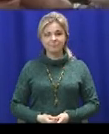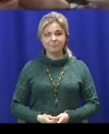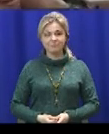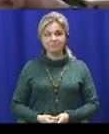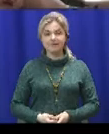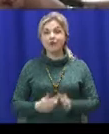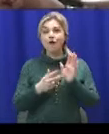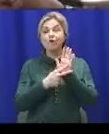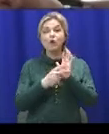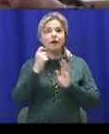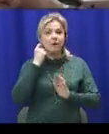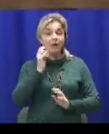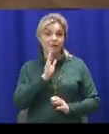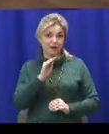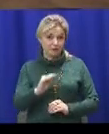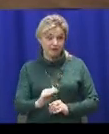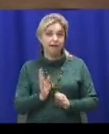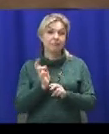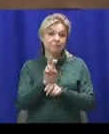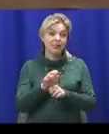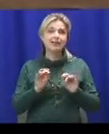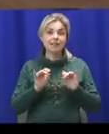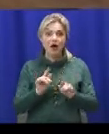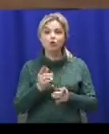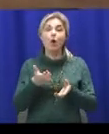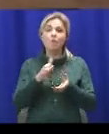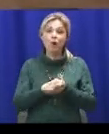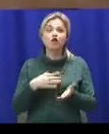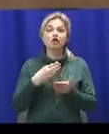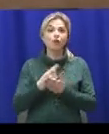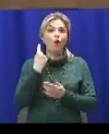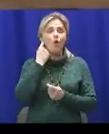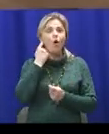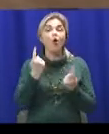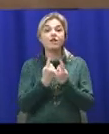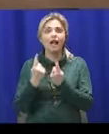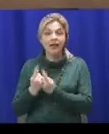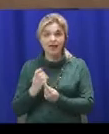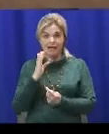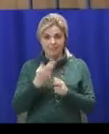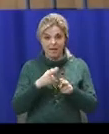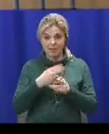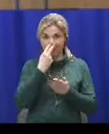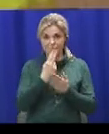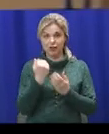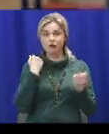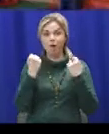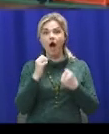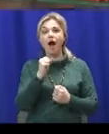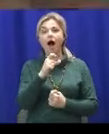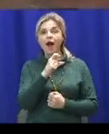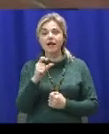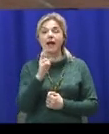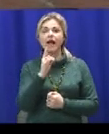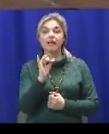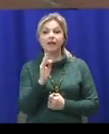Восьмирічна Світлана завітала на захід, щоб познайомити своїх однолітків з аерокікбоксингом. Цьому виду спорту дівчина приділяє